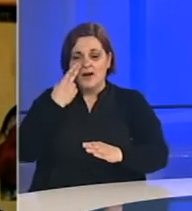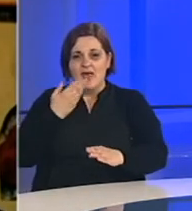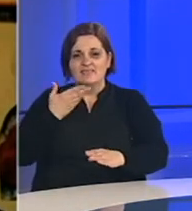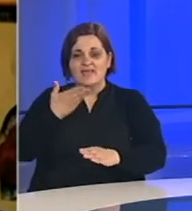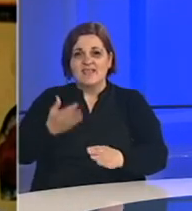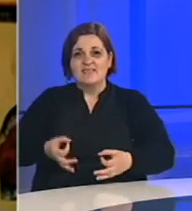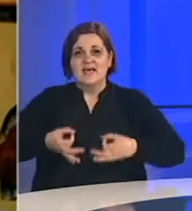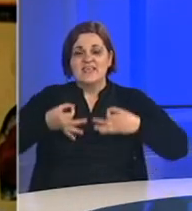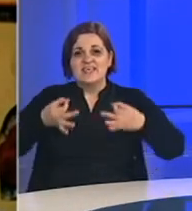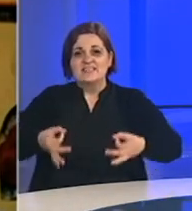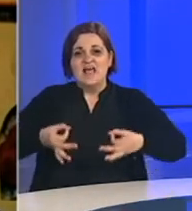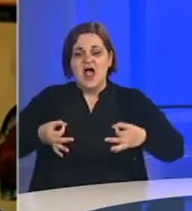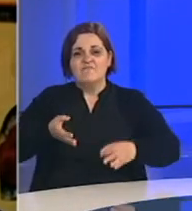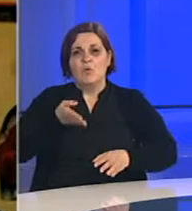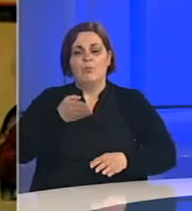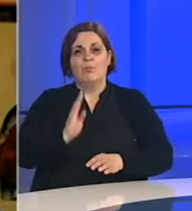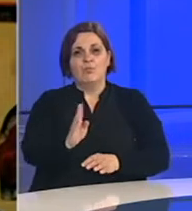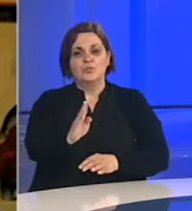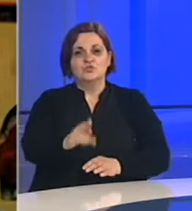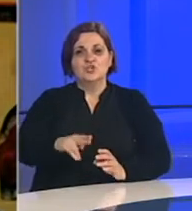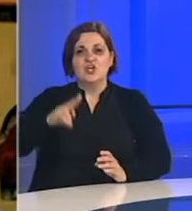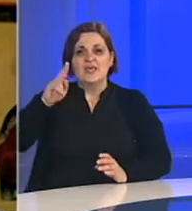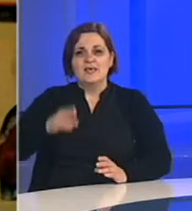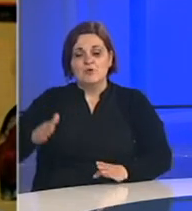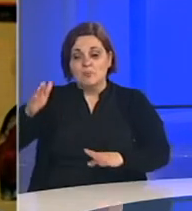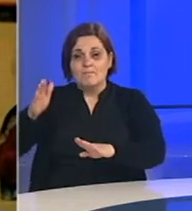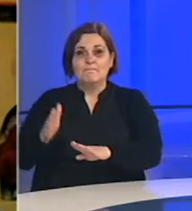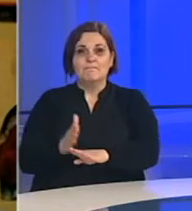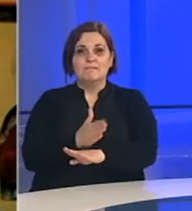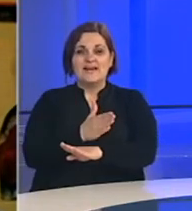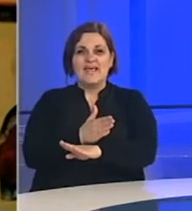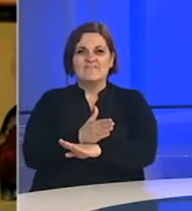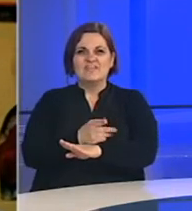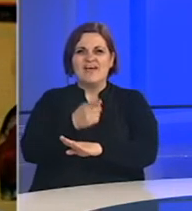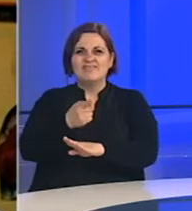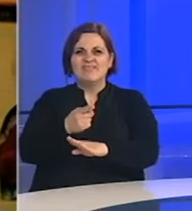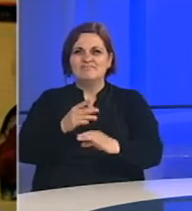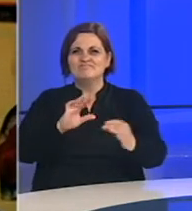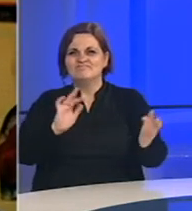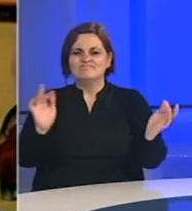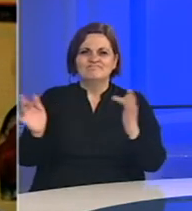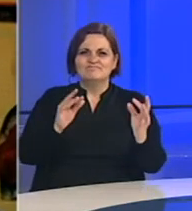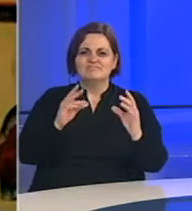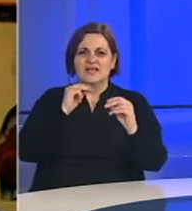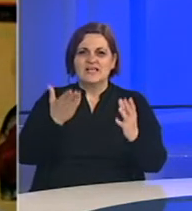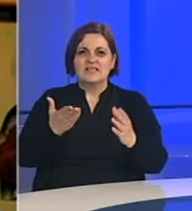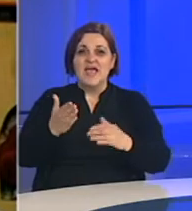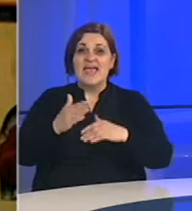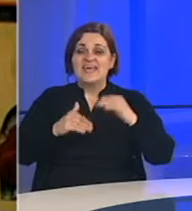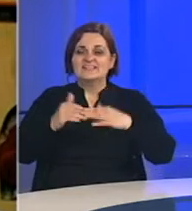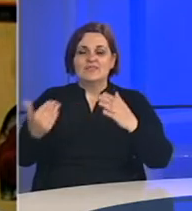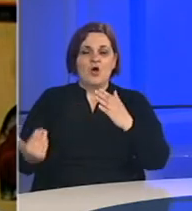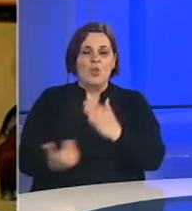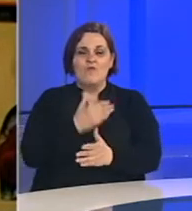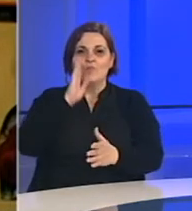slavnu budućnost, i možemo prevazići te nesuglasice i graditi jednu novo Bosnu i